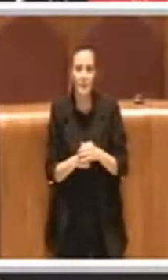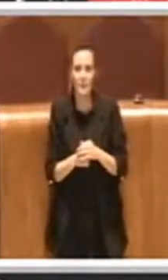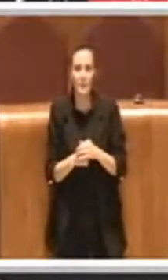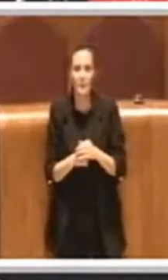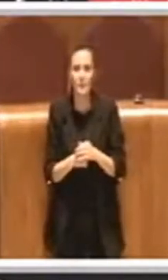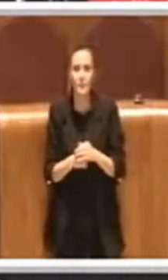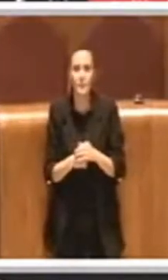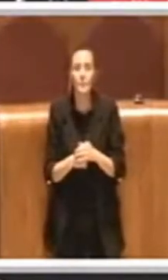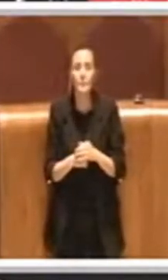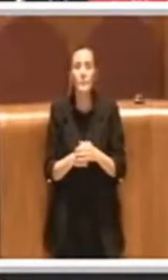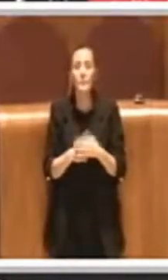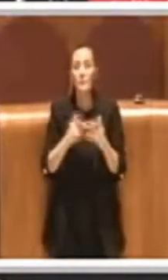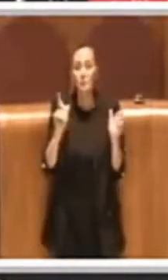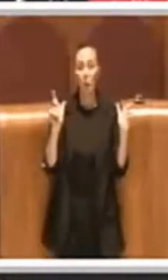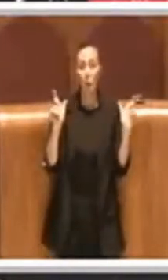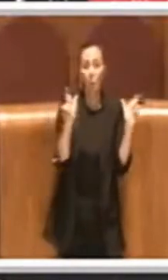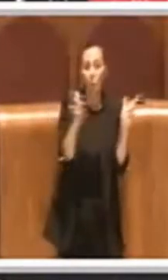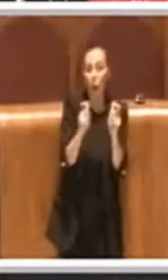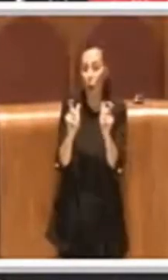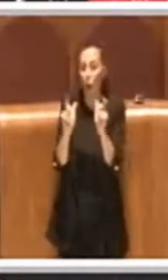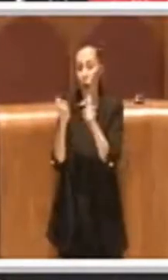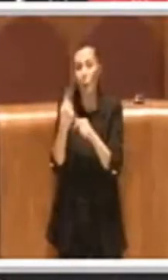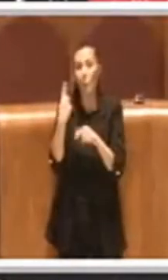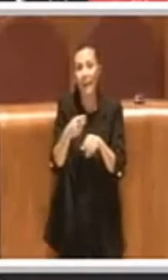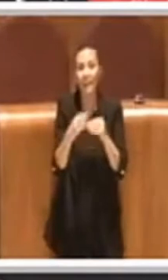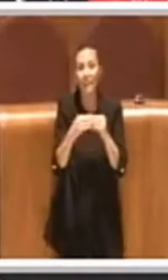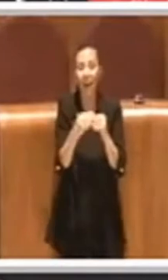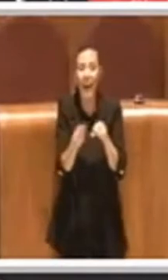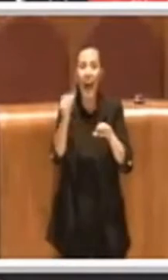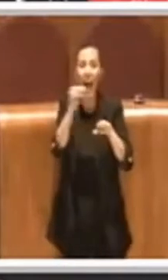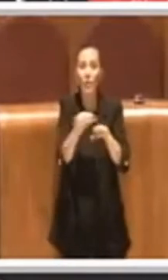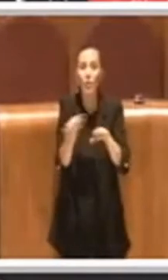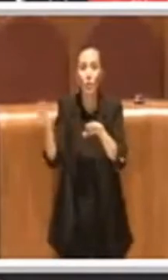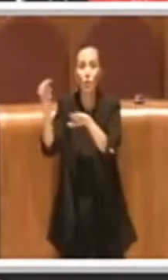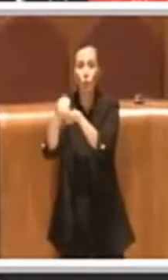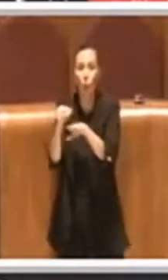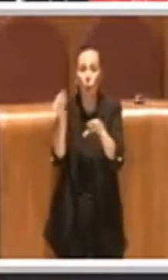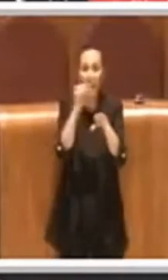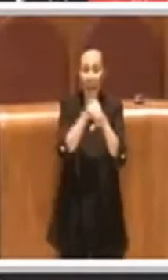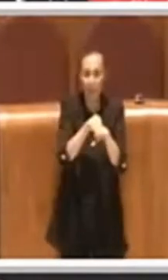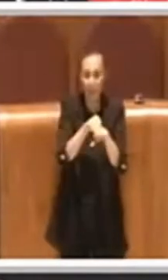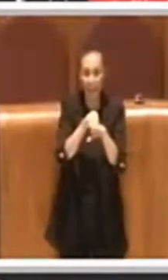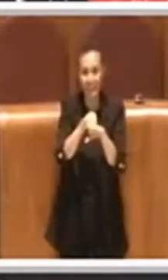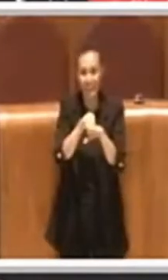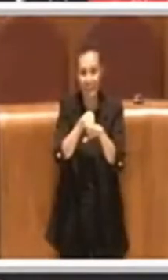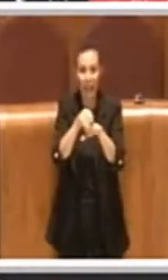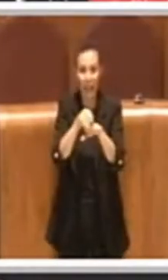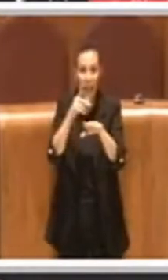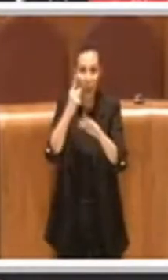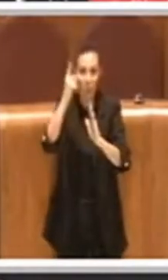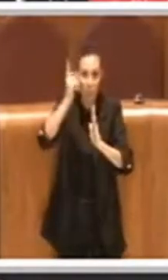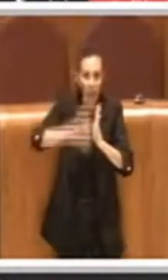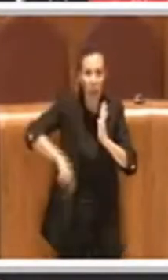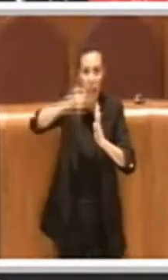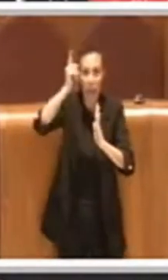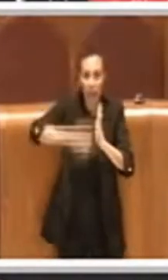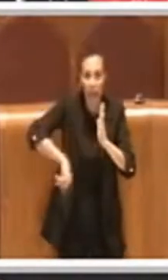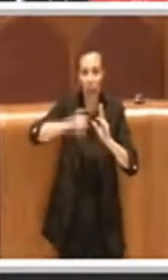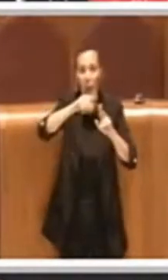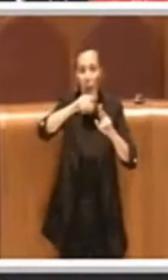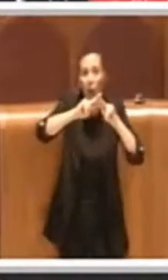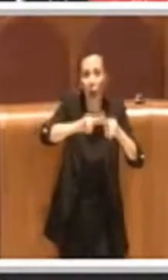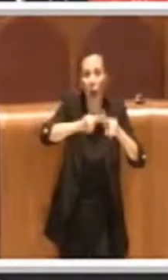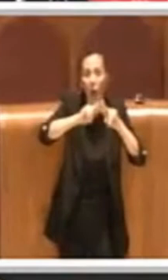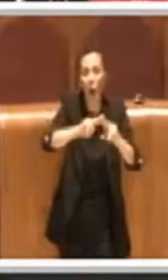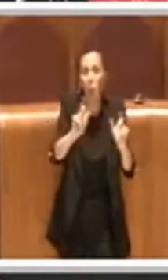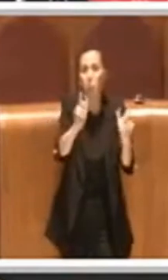A dire, un blocco per fare degli aggiornamenti non è stato proprio un revamping, però per mesi sono stati fermi, prima uno